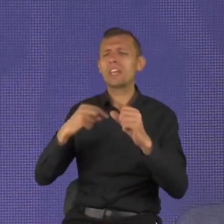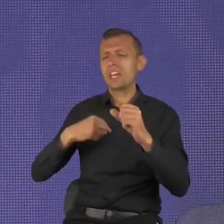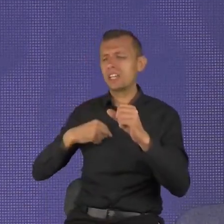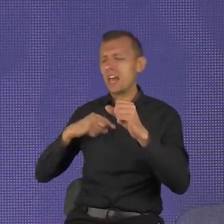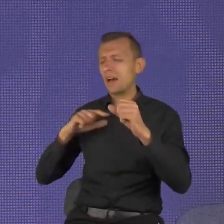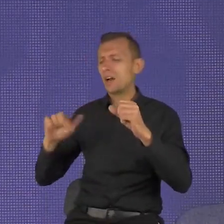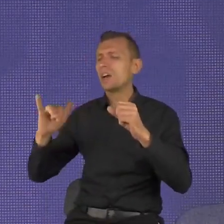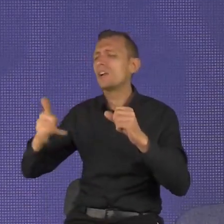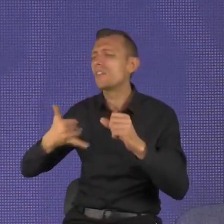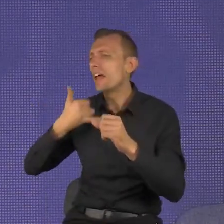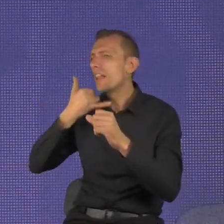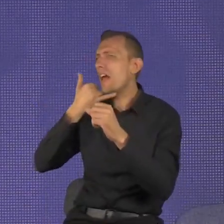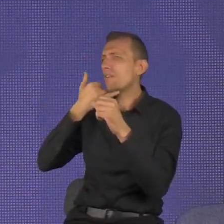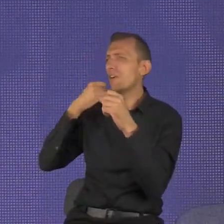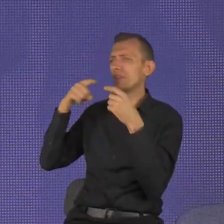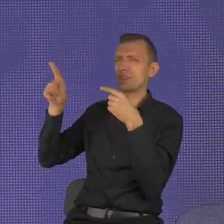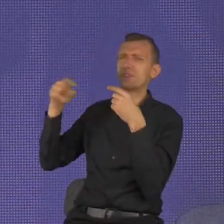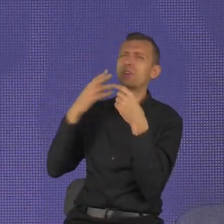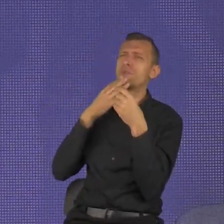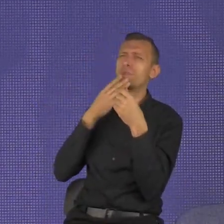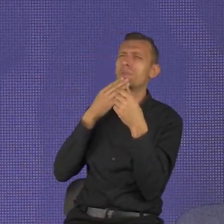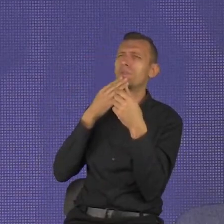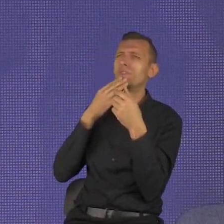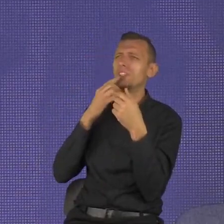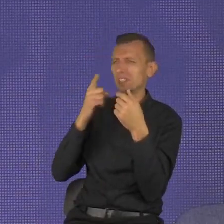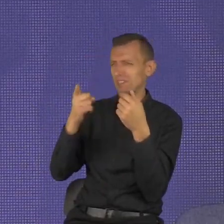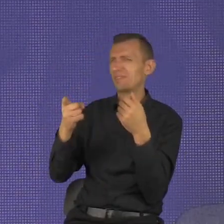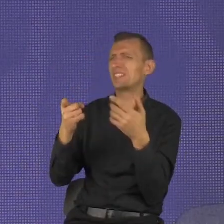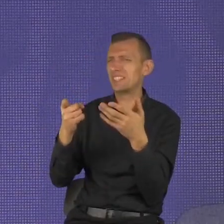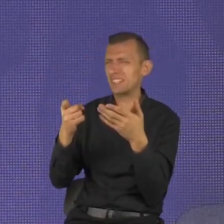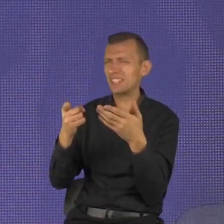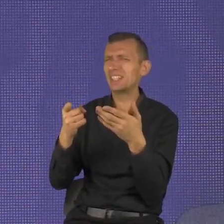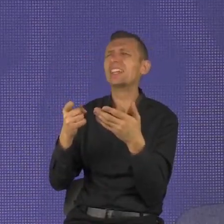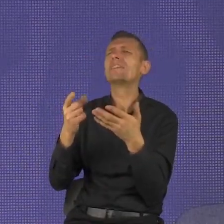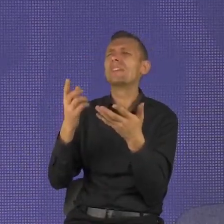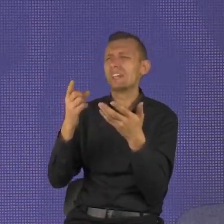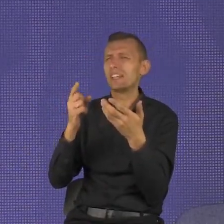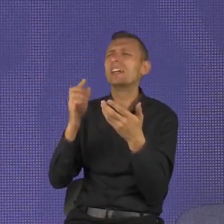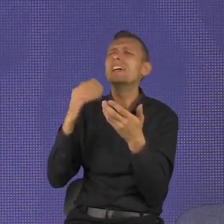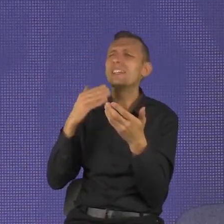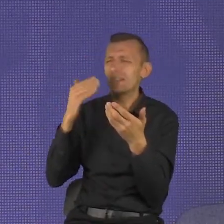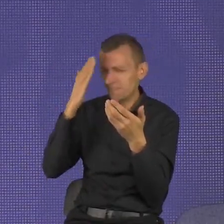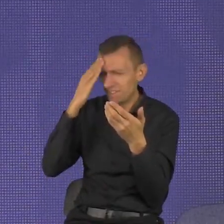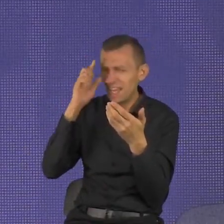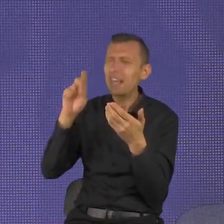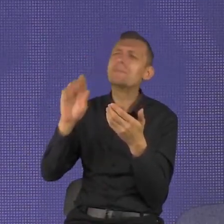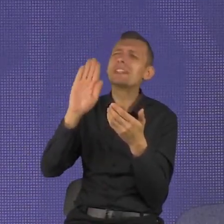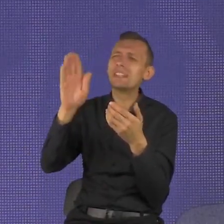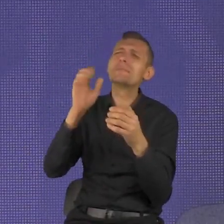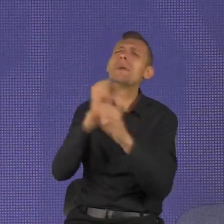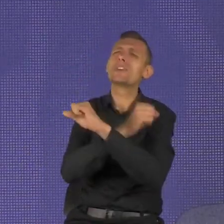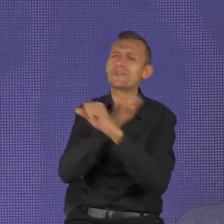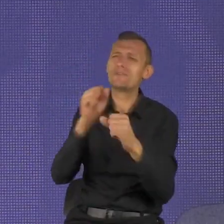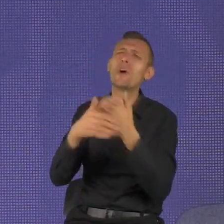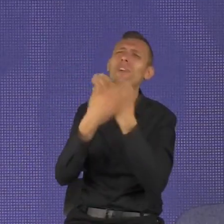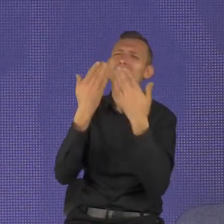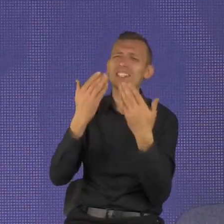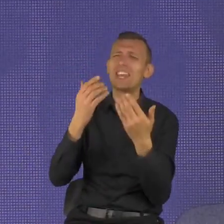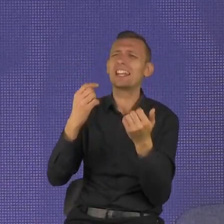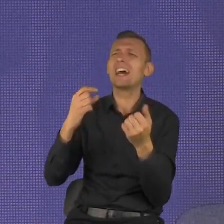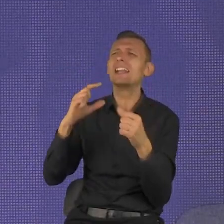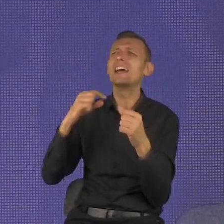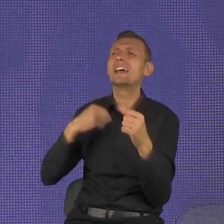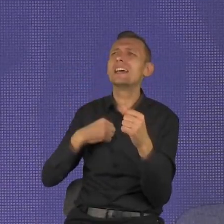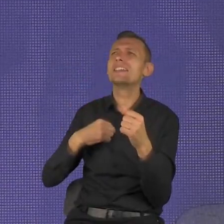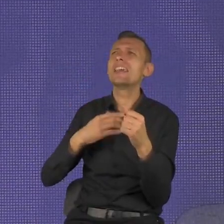telefonu, bo wiem, że Ty masz wszystkie, to pamiętaj, jesteś już dziesiątą osobą, która w poniedziałek od rana w tej kwestii bardzo ważnej zadzwoniła.